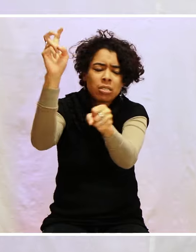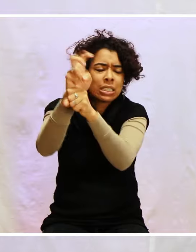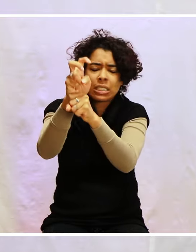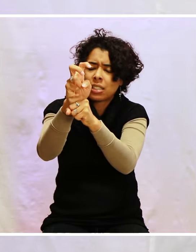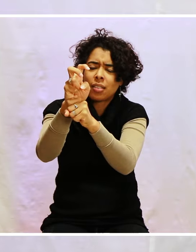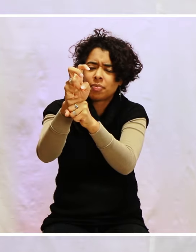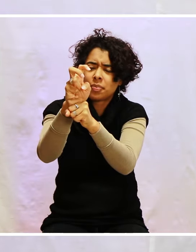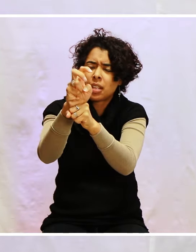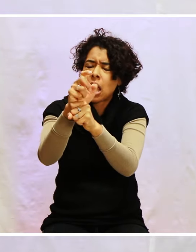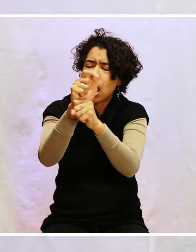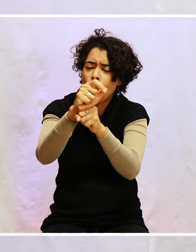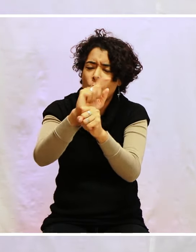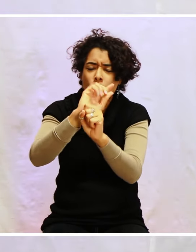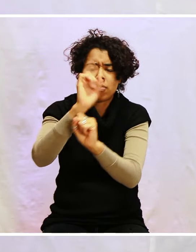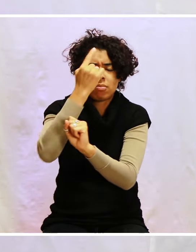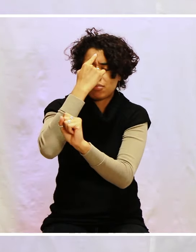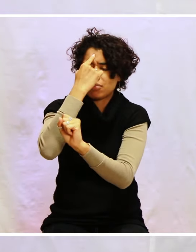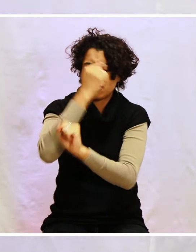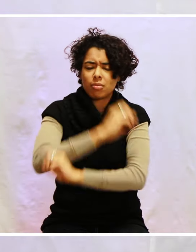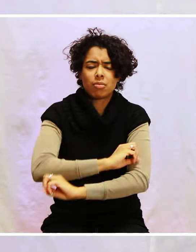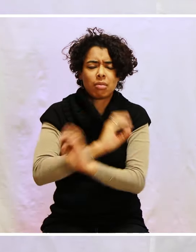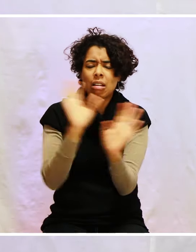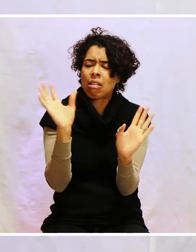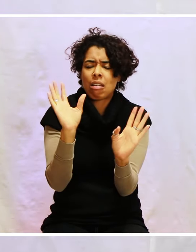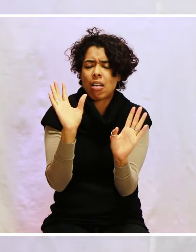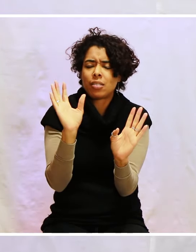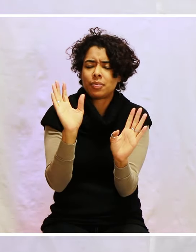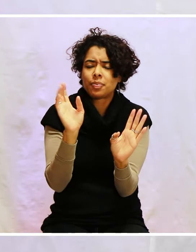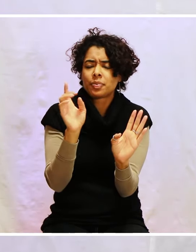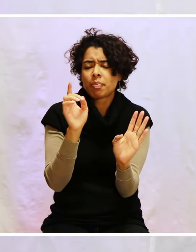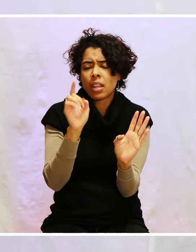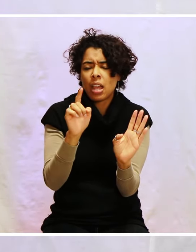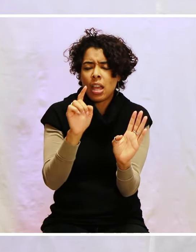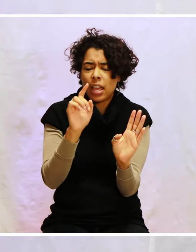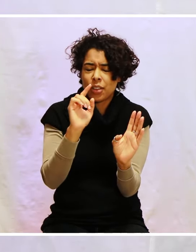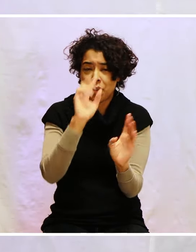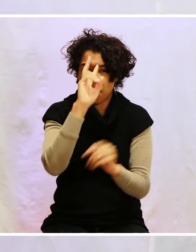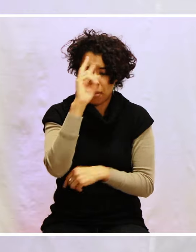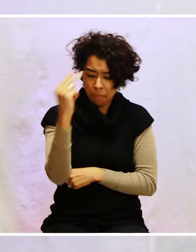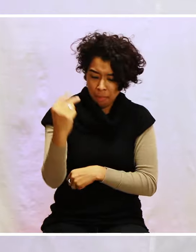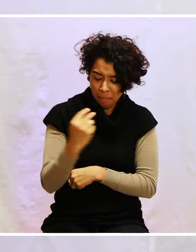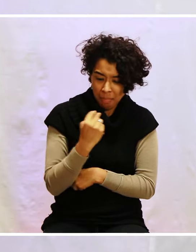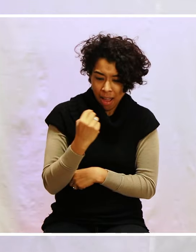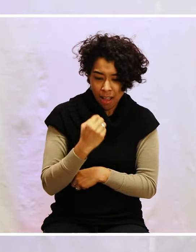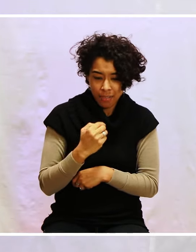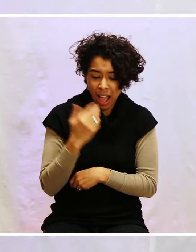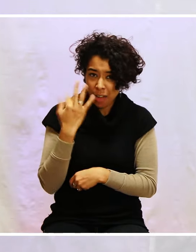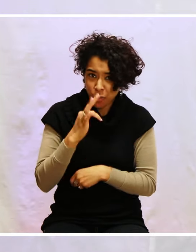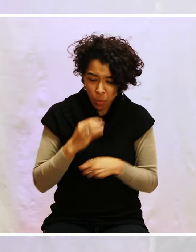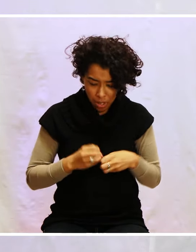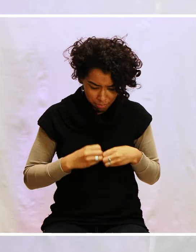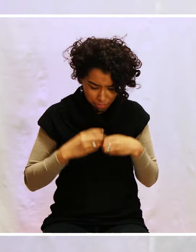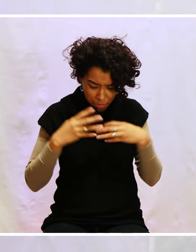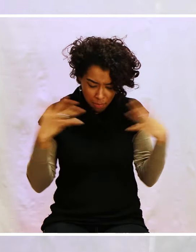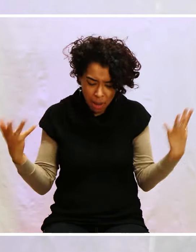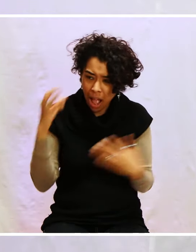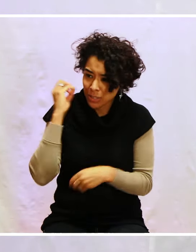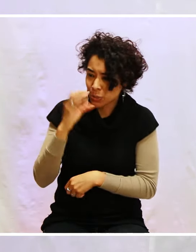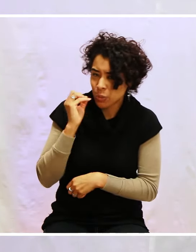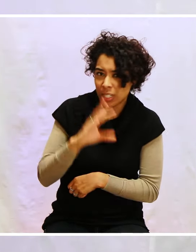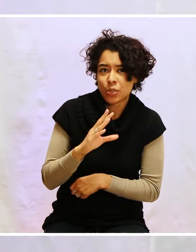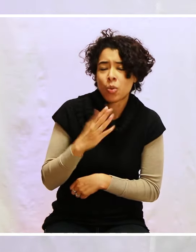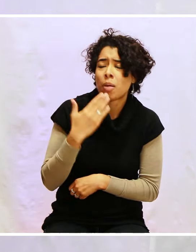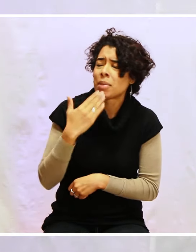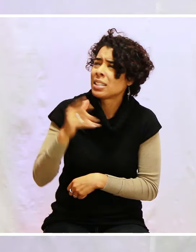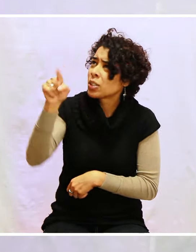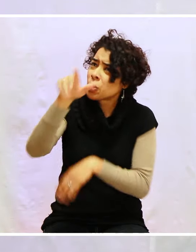Seigneur, qu'ils en prennent pleinement conscience et de voir Seigneur ce que ça porte dans leur cœur, dans leur vie de tous les jours. Merci parce qu sont sous